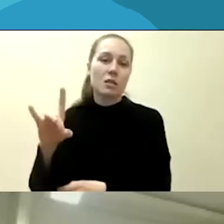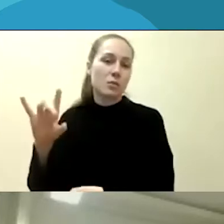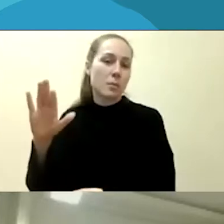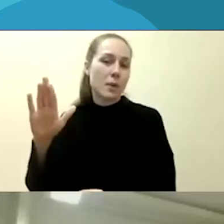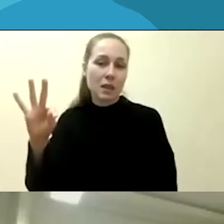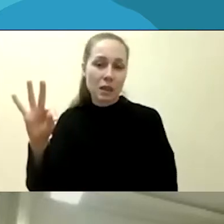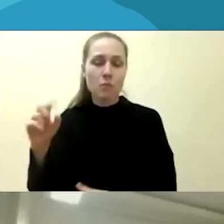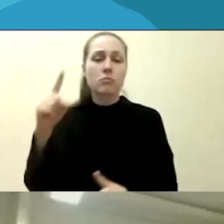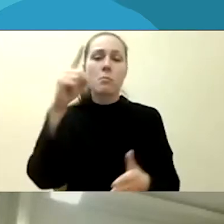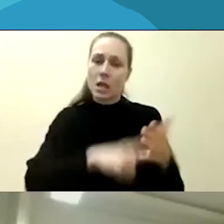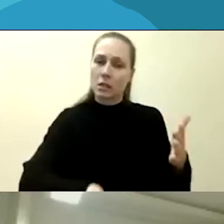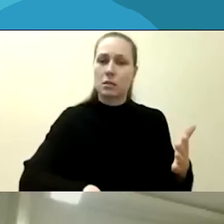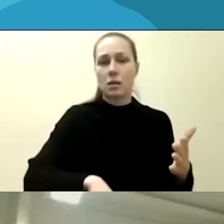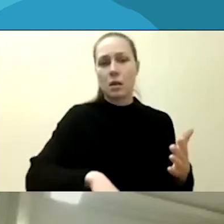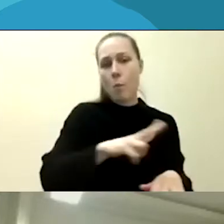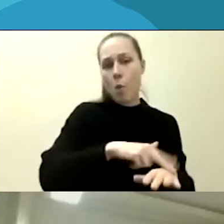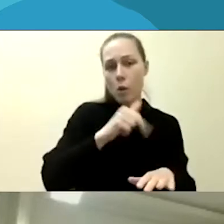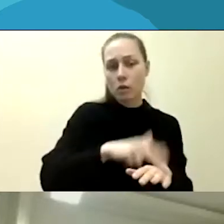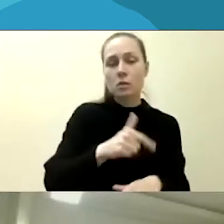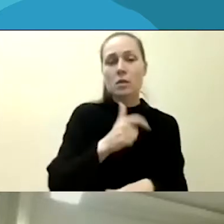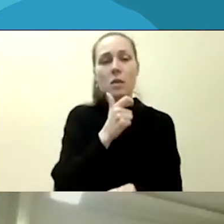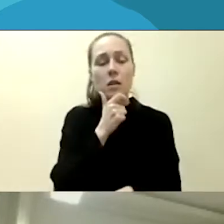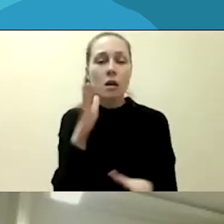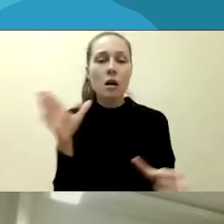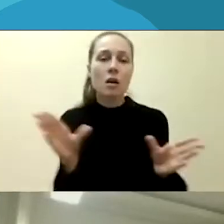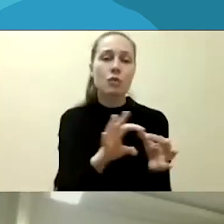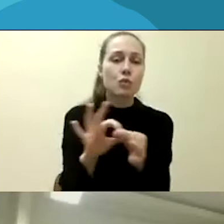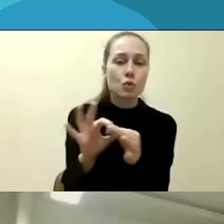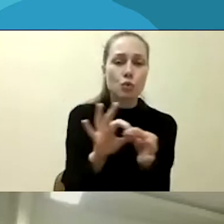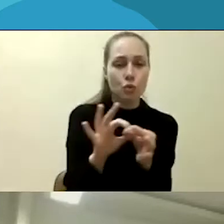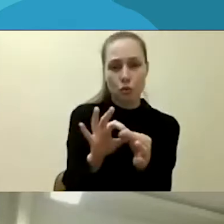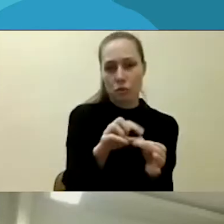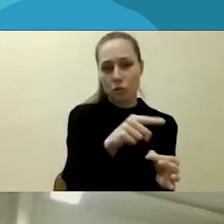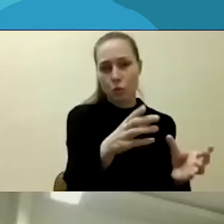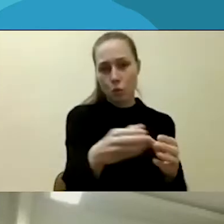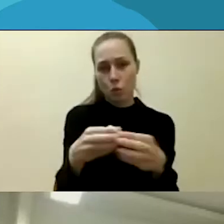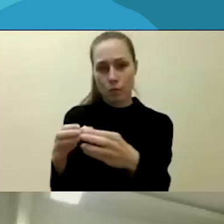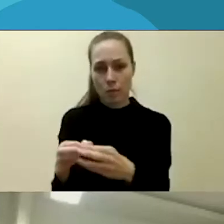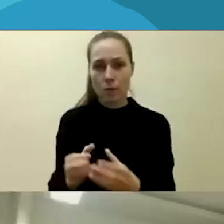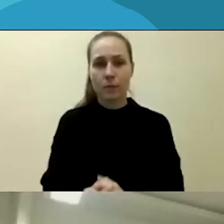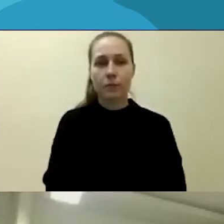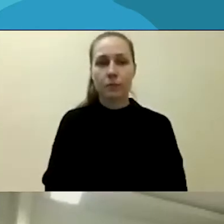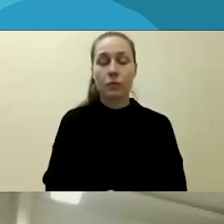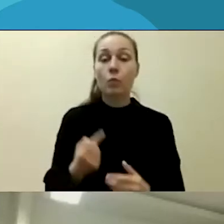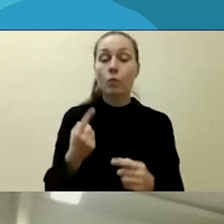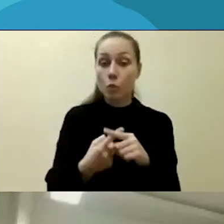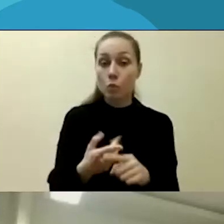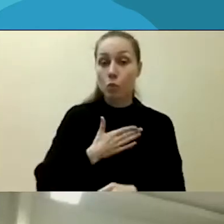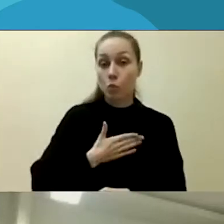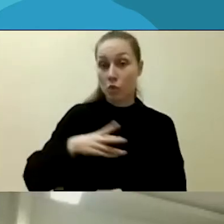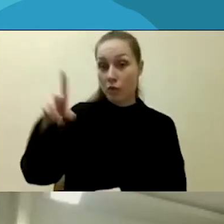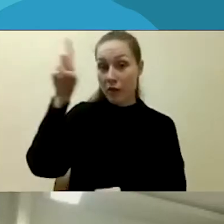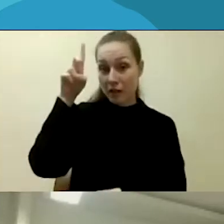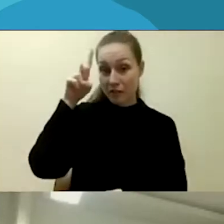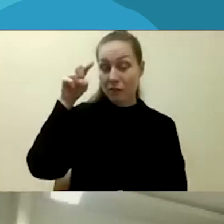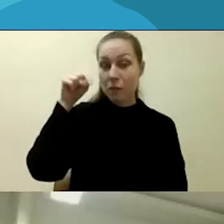stebime į bendradarbiaujame su tomis grupėmis. Be to, mūsų šalyje buvo